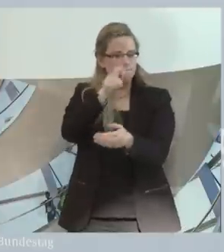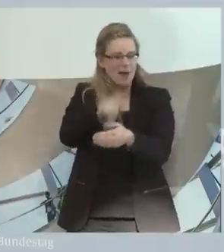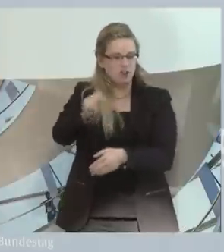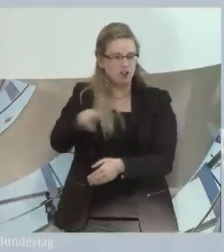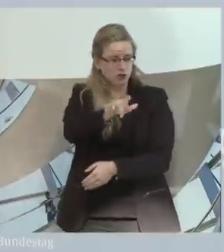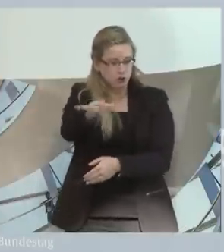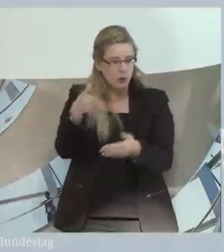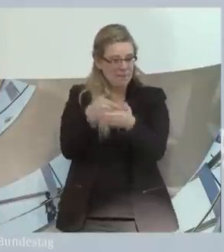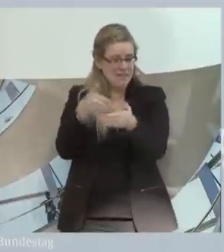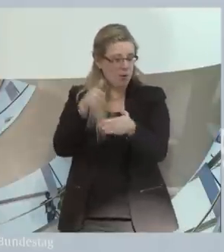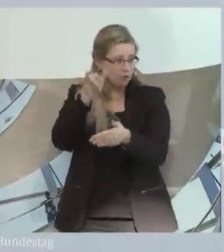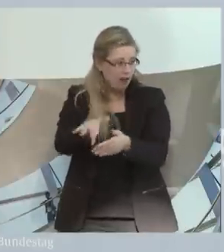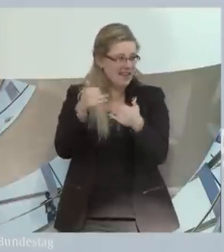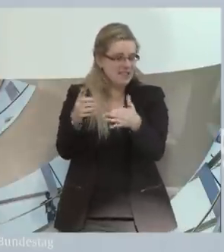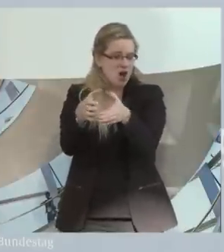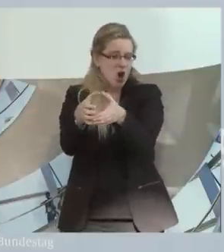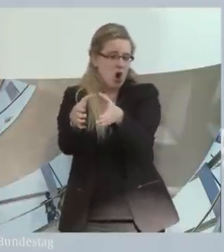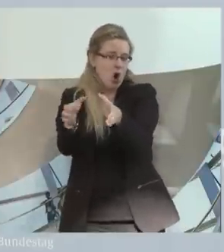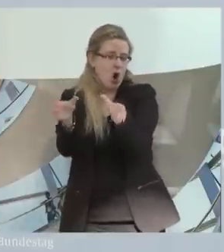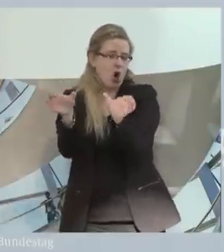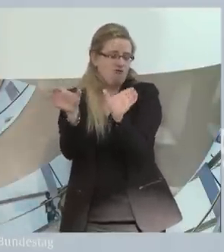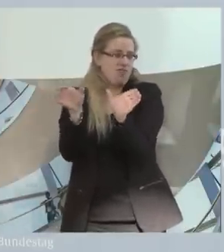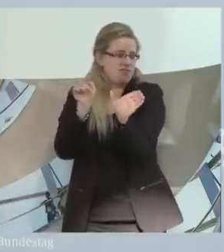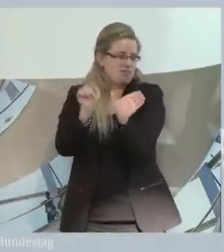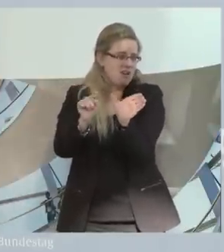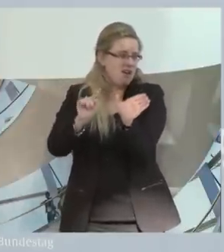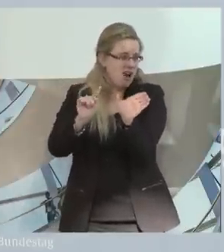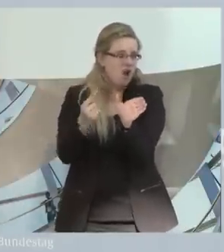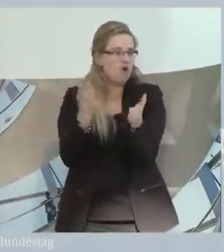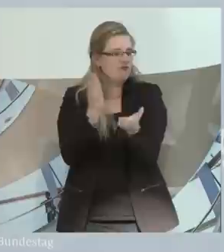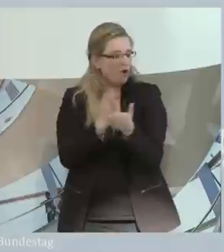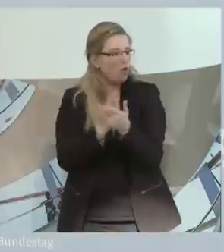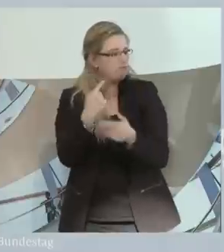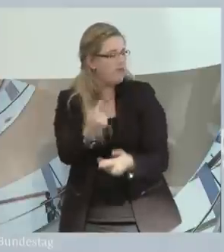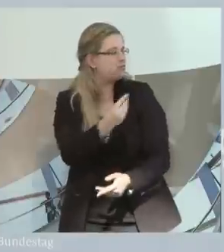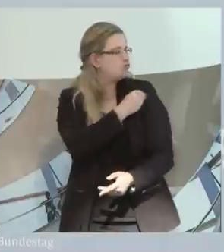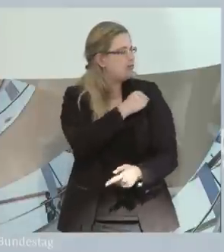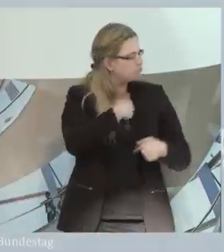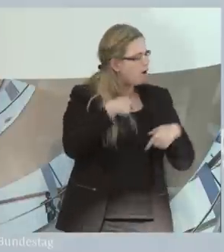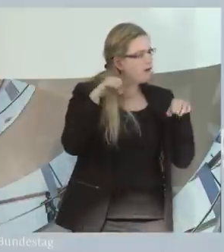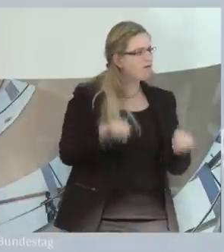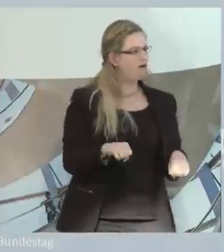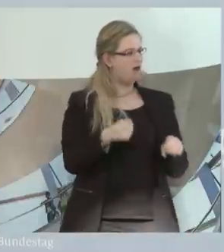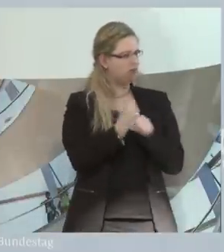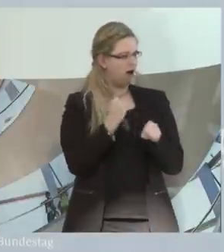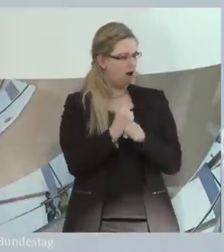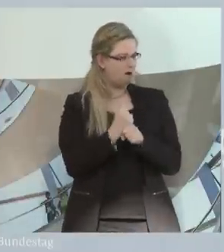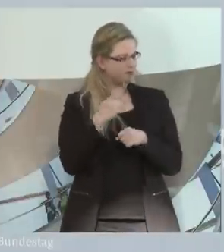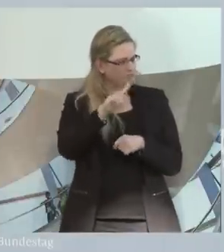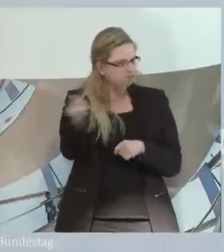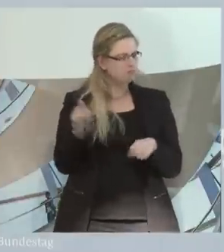ich bin sehr froh über diese Entwicklung, weil sie uns die Augen für die Potenziale auch tatsächlich öffnen können.